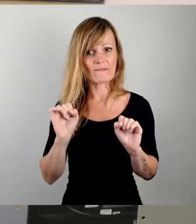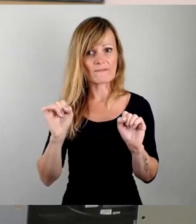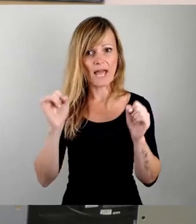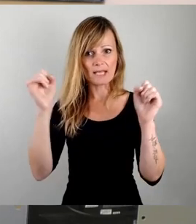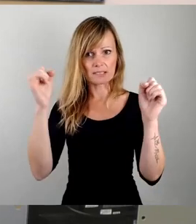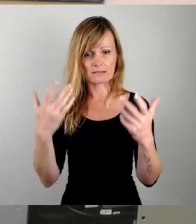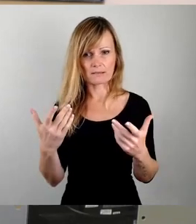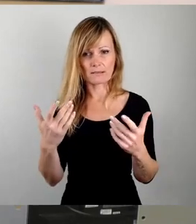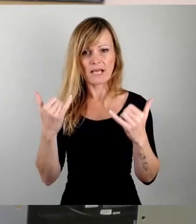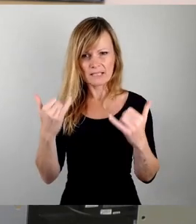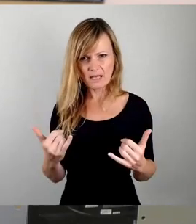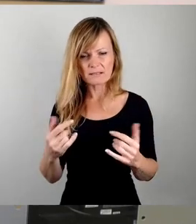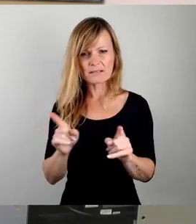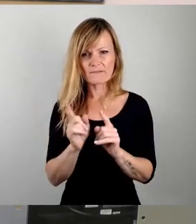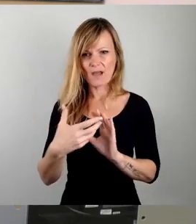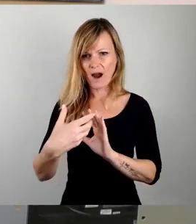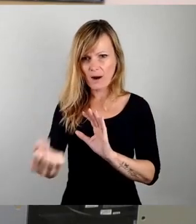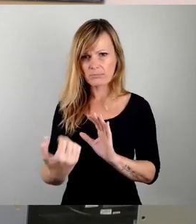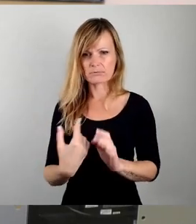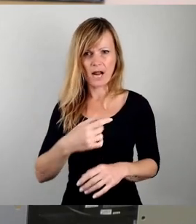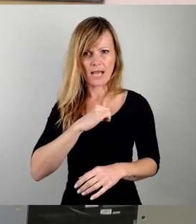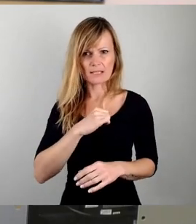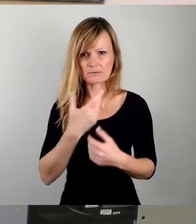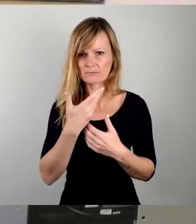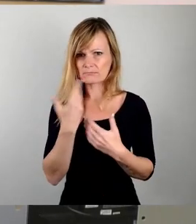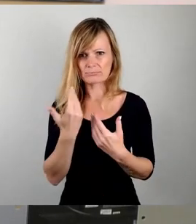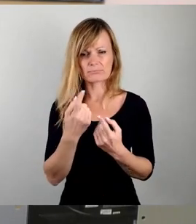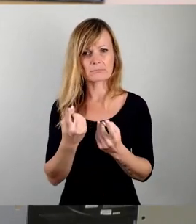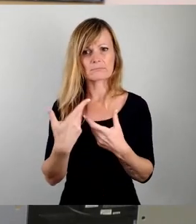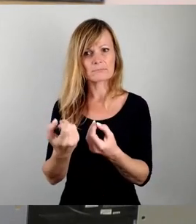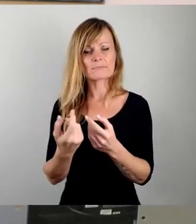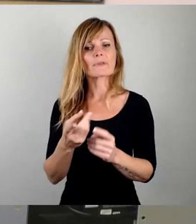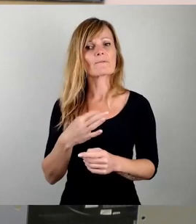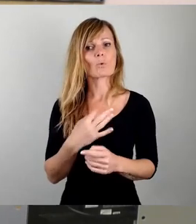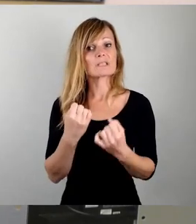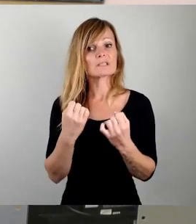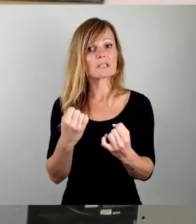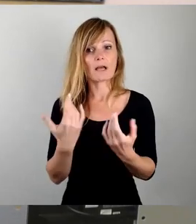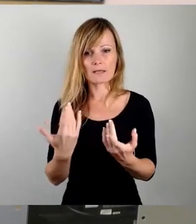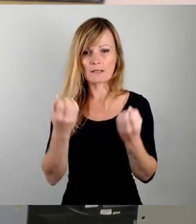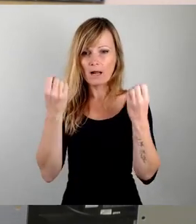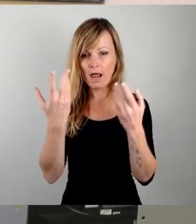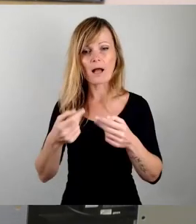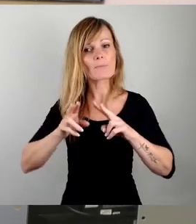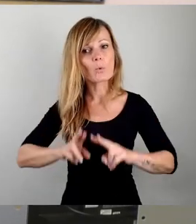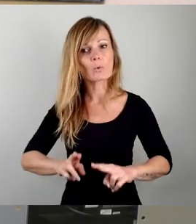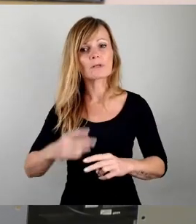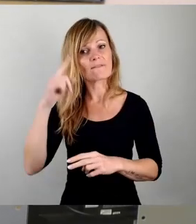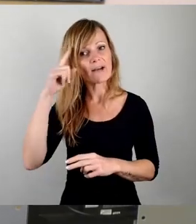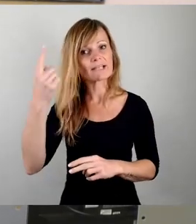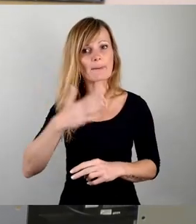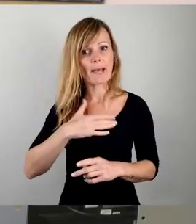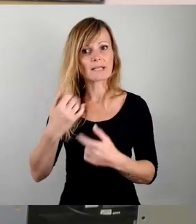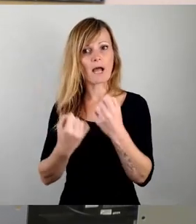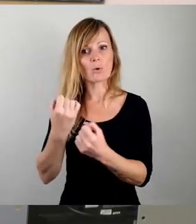enteignet werden. Sie sind Sicherheit. Natürlich ist es beruhigend zu wissen, dass ein Auto in einer abschließbaren und sicheren Garage